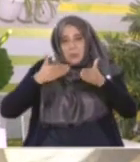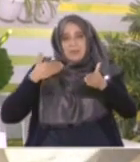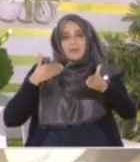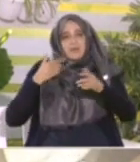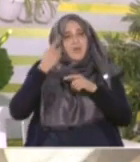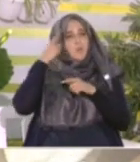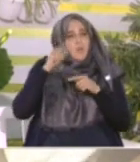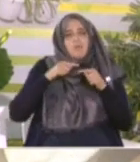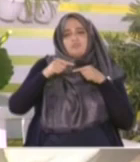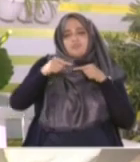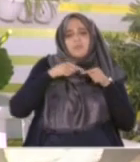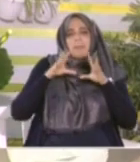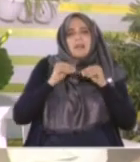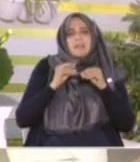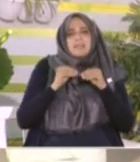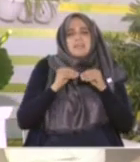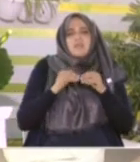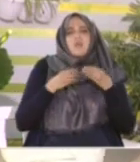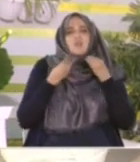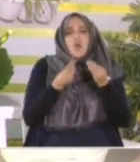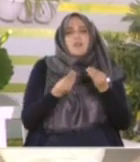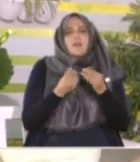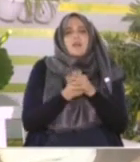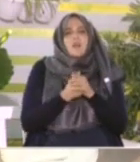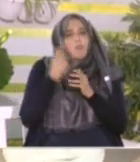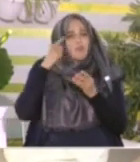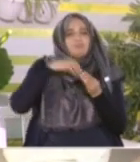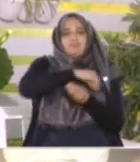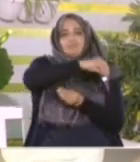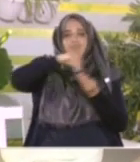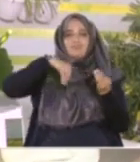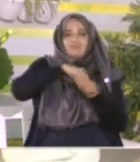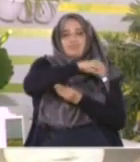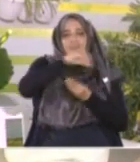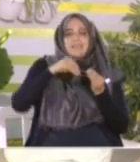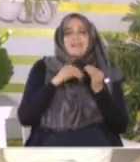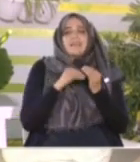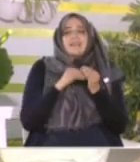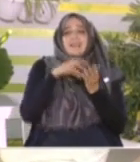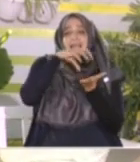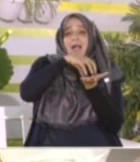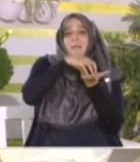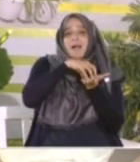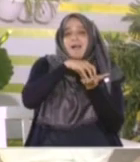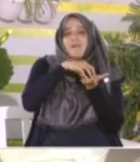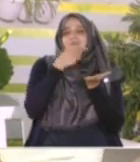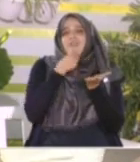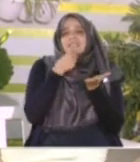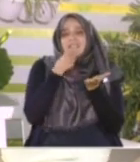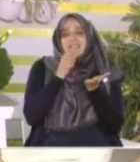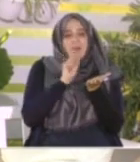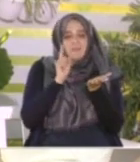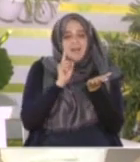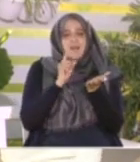لمسافة معينة تسمح للطائفين بأن يطوفوا حول الكعبة المشرفة وأن